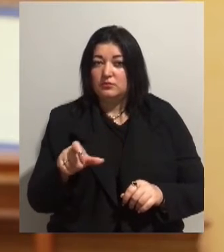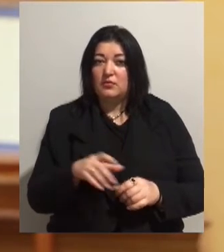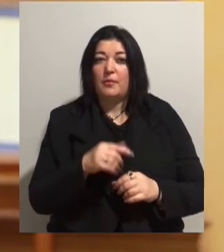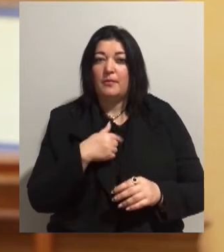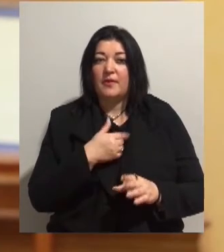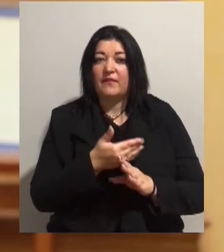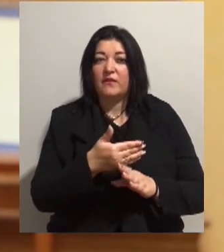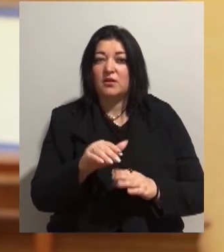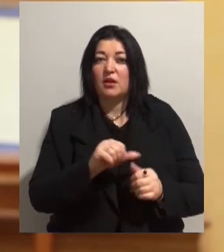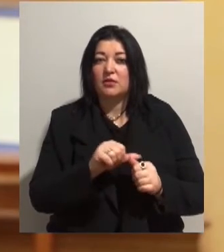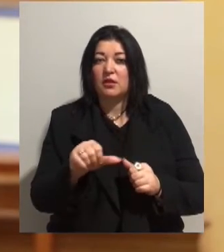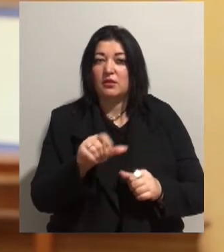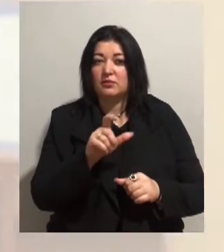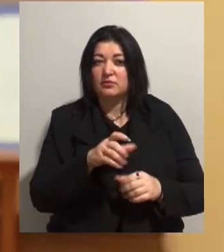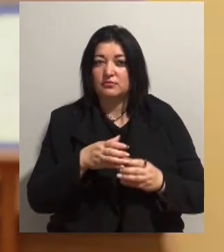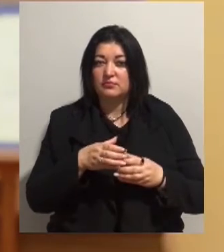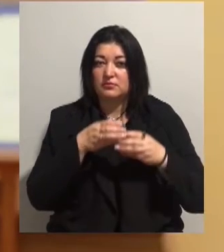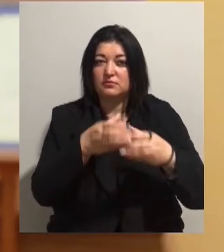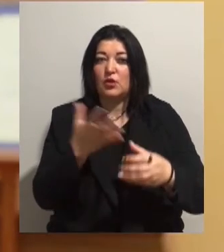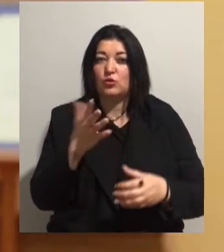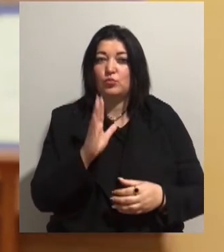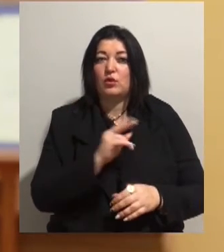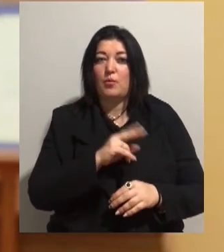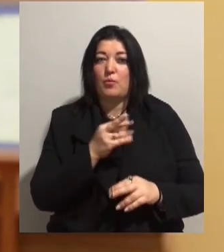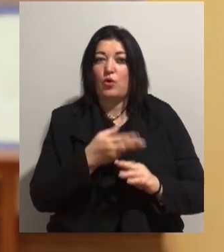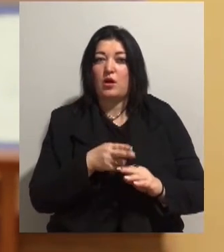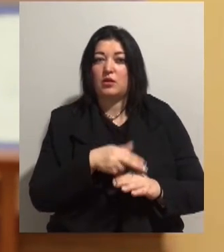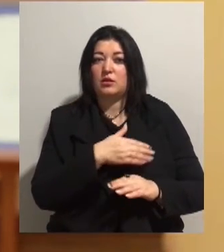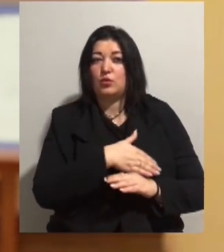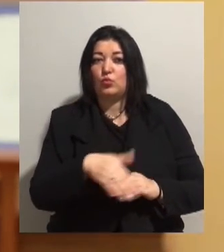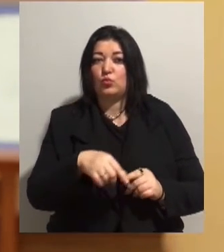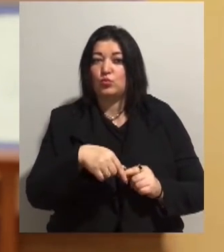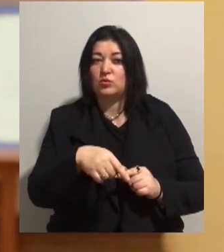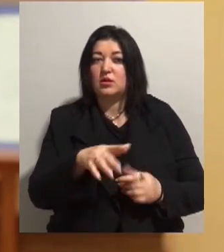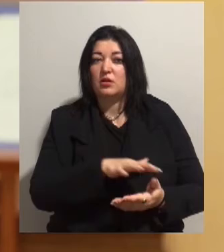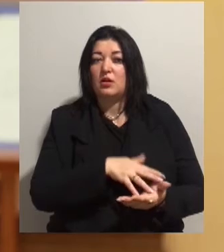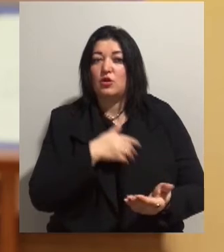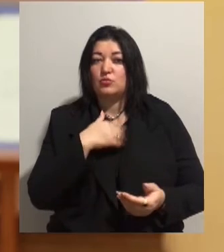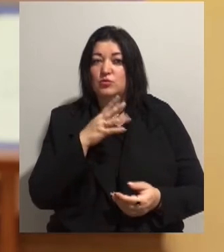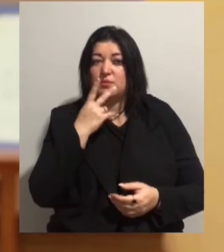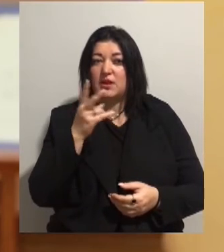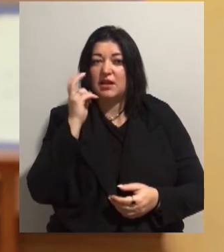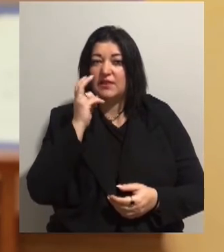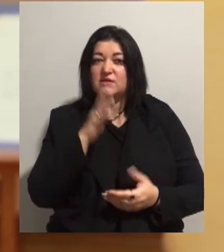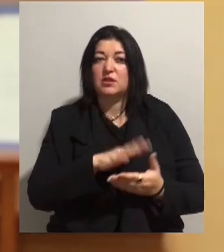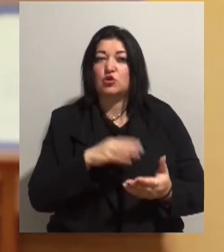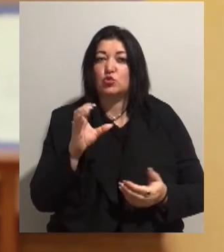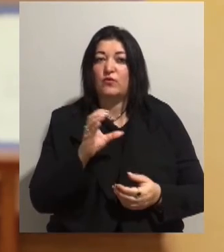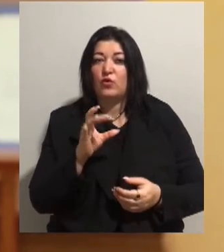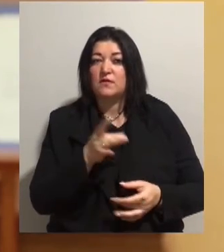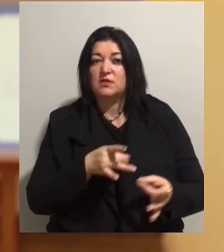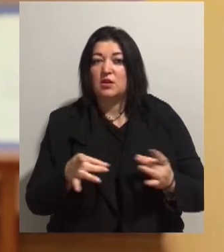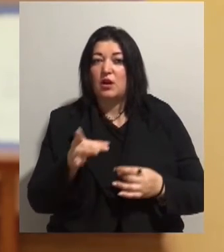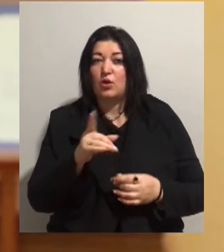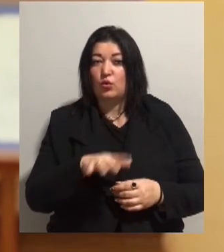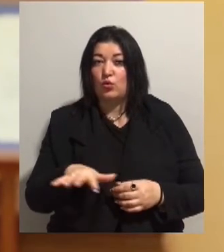один екіпаж, який буде работать по цій уліці. Дальше ми будемо смотреть Київський, Суворовський район. Так, як я кажу в